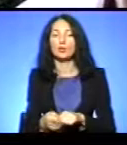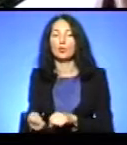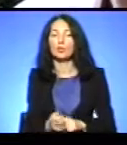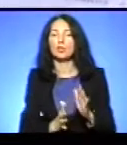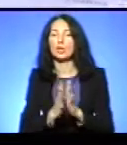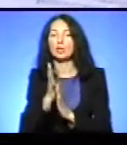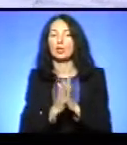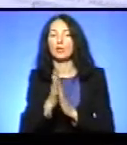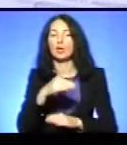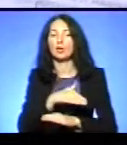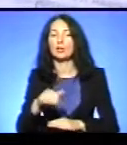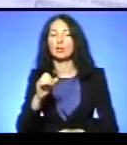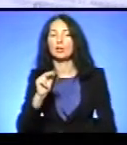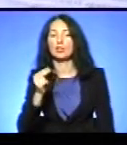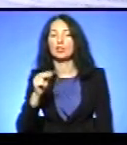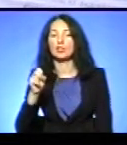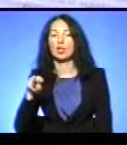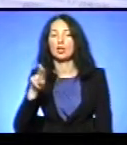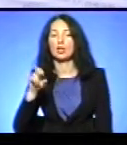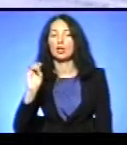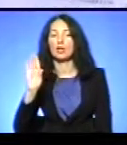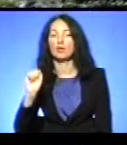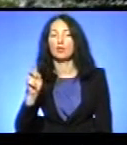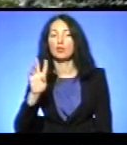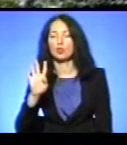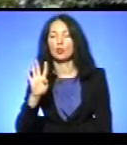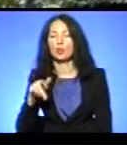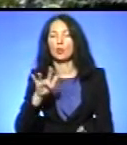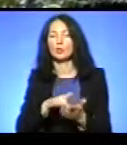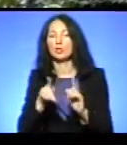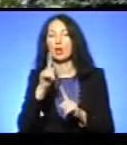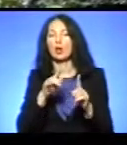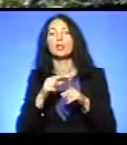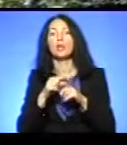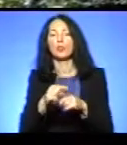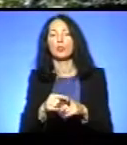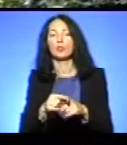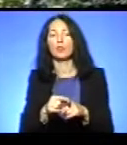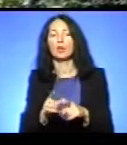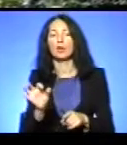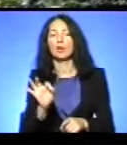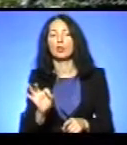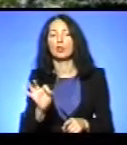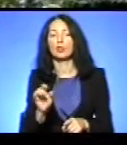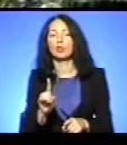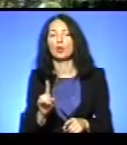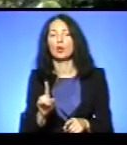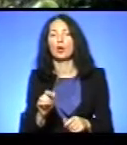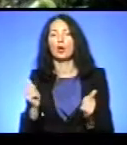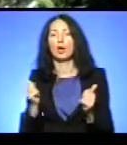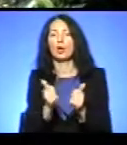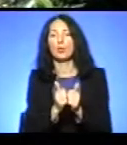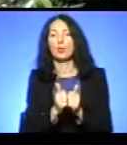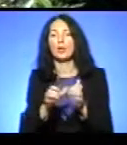ЧЛДВ-4. Вони відповідають мені, міська рада мені відповідає про те, що навколо трансформаторної